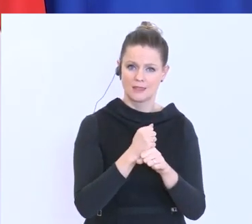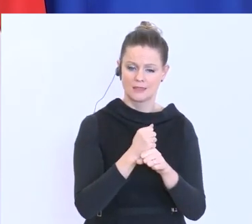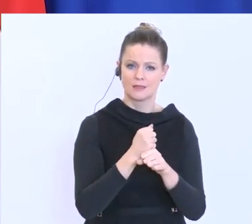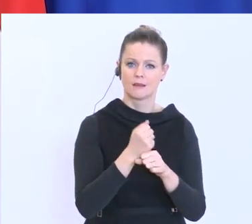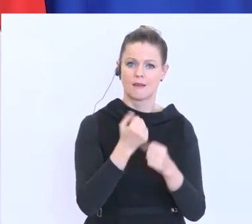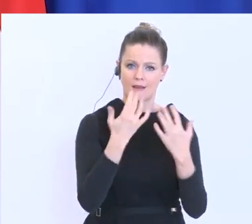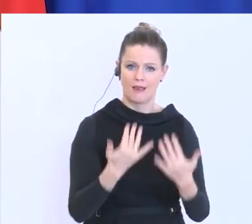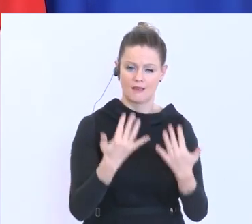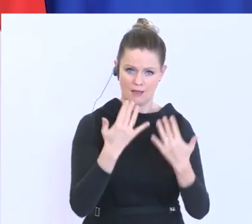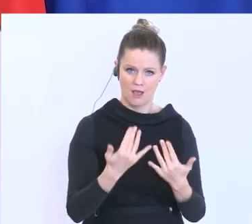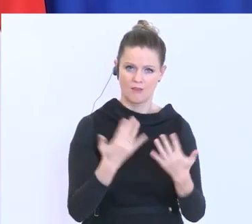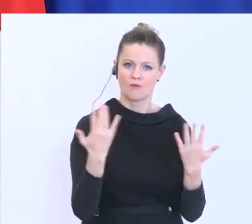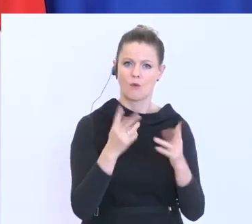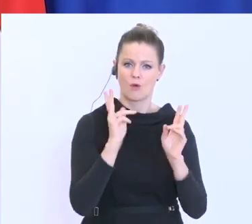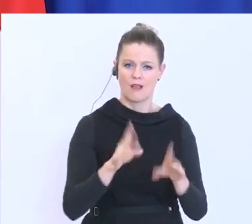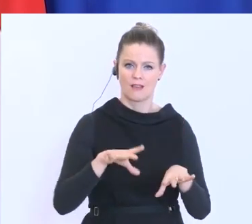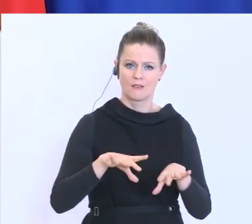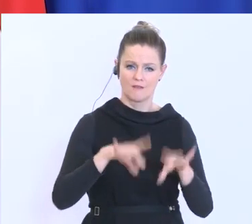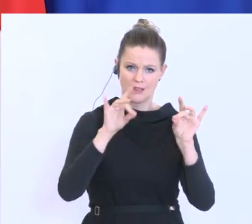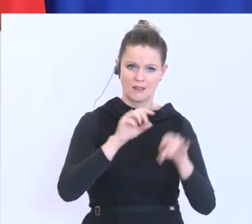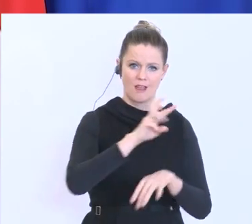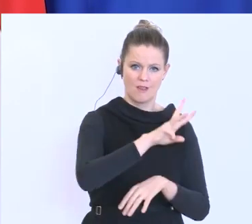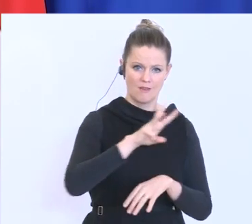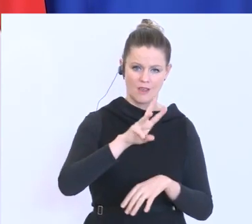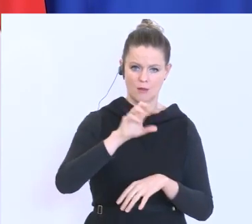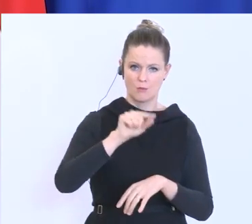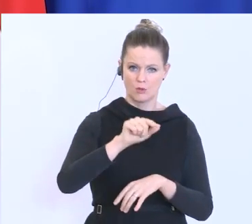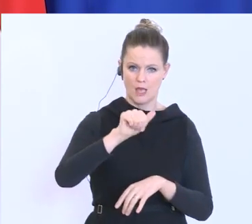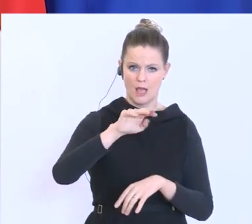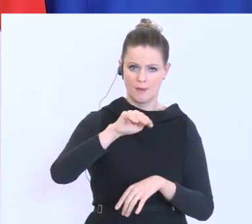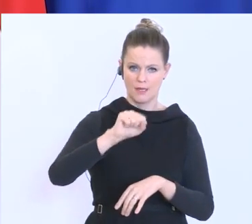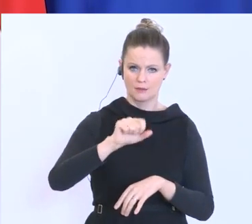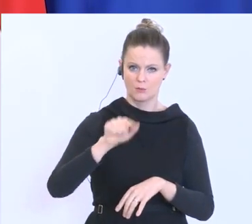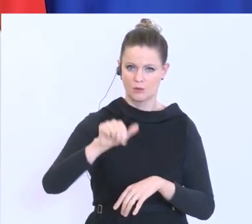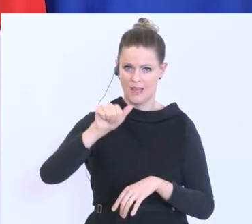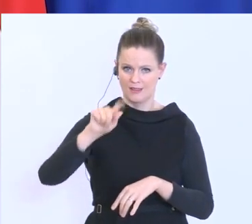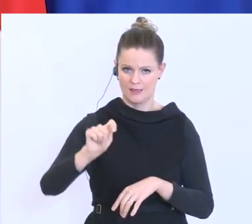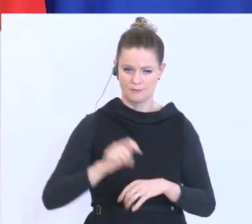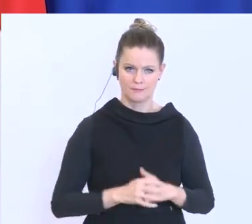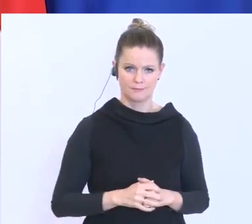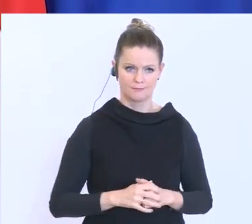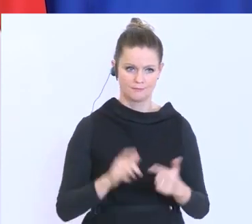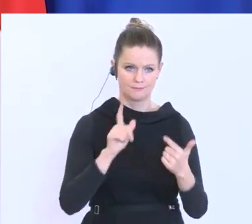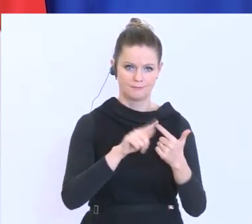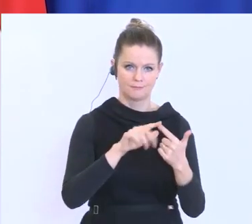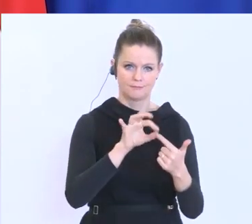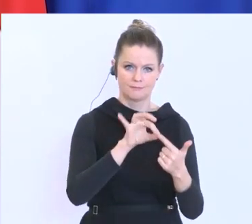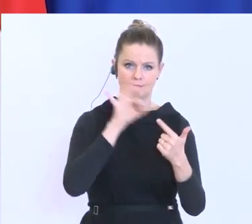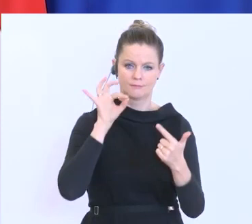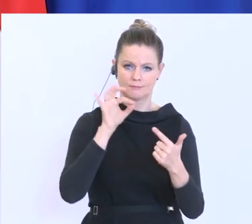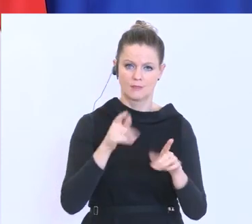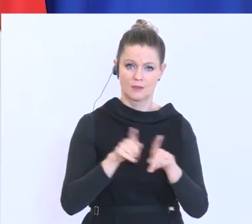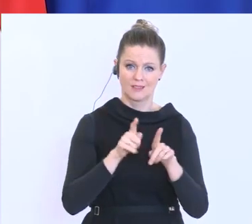.ams.at heute noch verfügbar. Zum Punkt 2 ist auch der neue